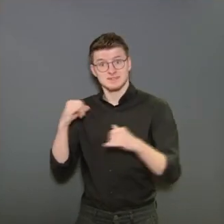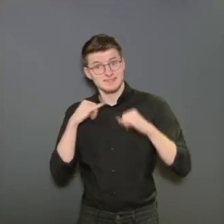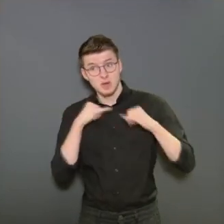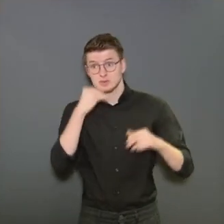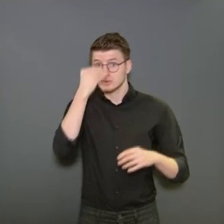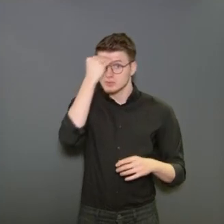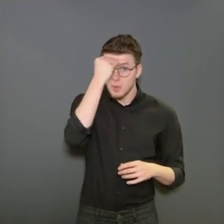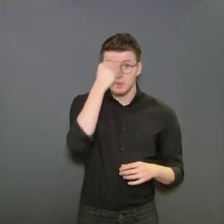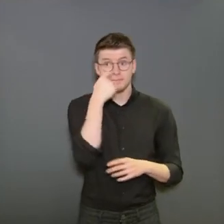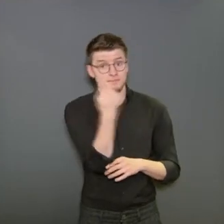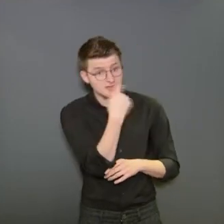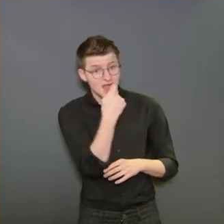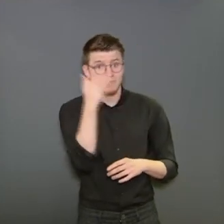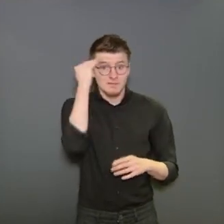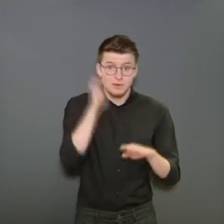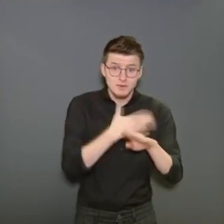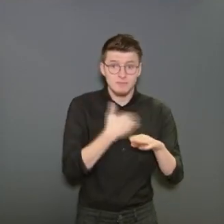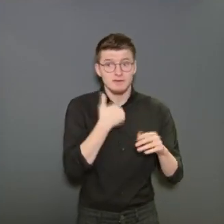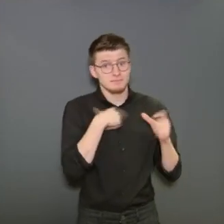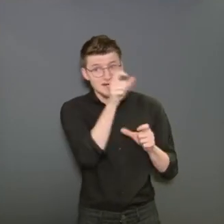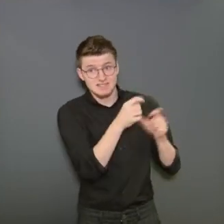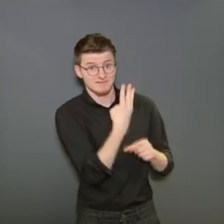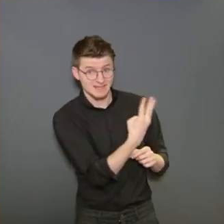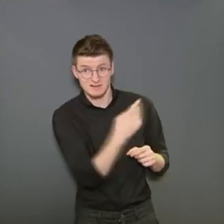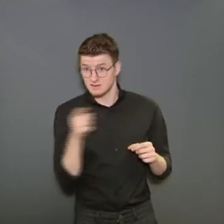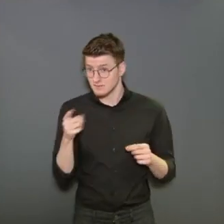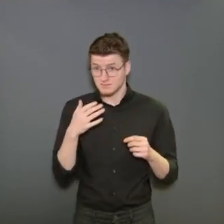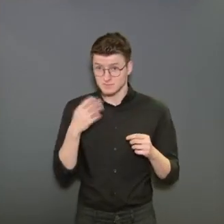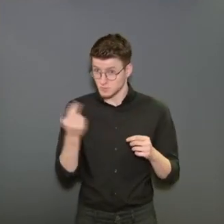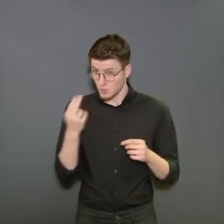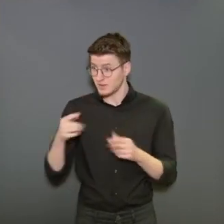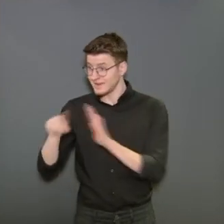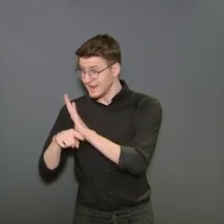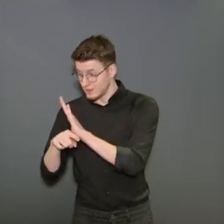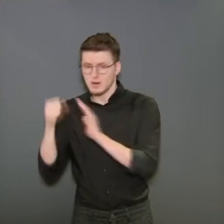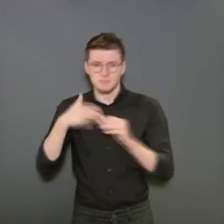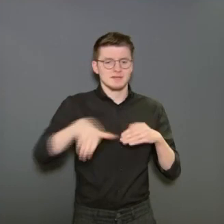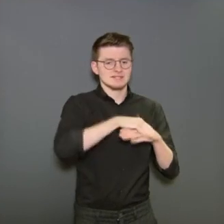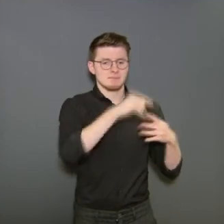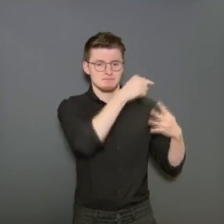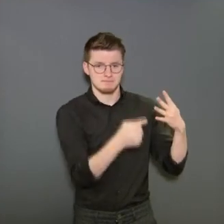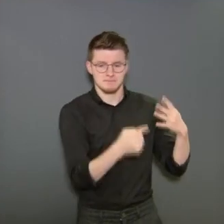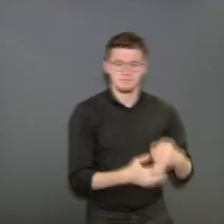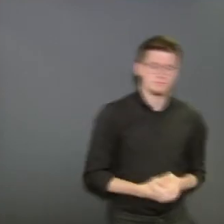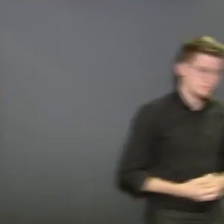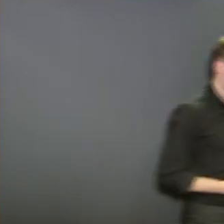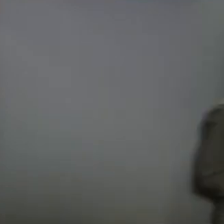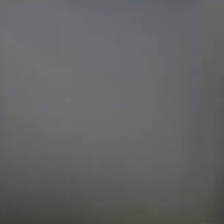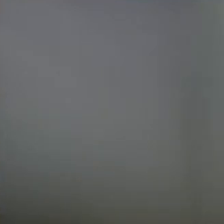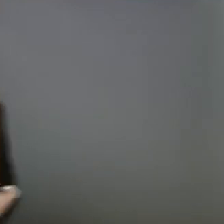veut réellement mettre à l'abri les écoles, les entreprises et le bien-être mental. Périmètre de sécurité